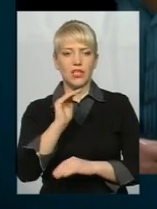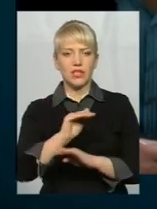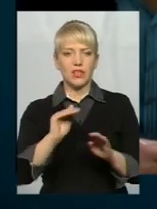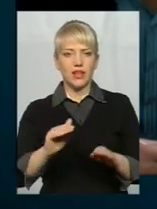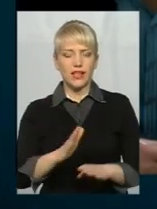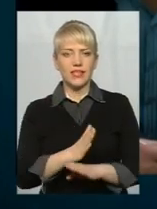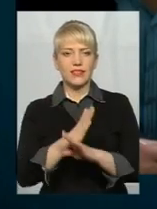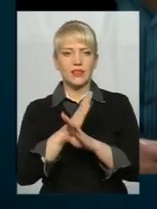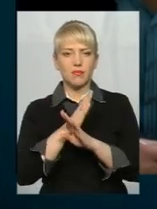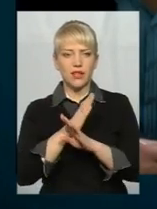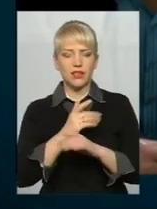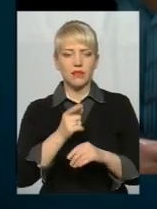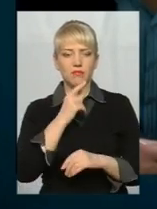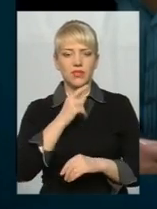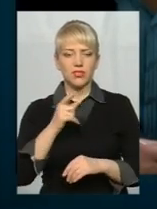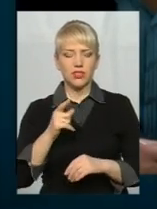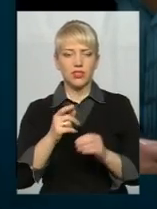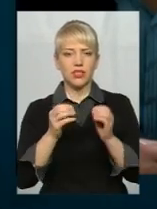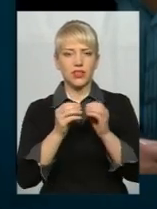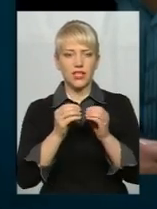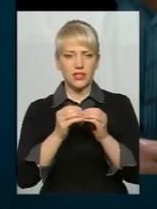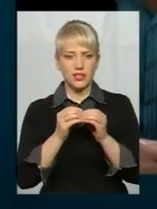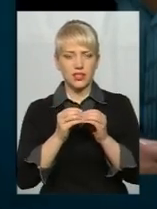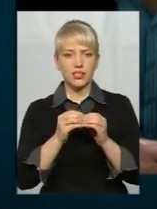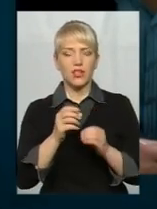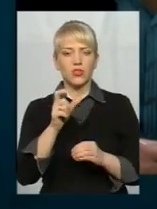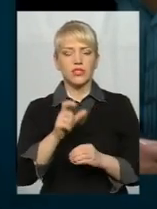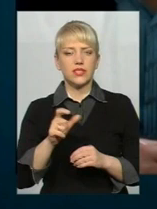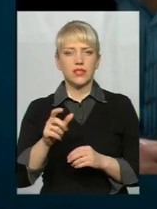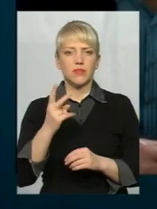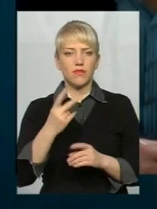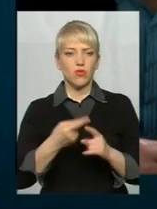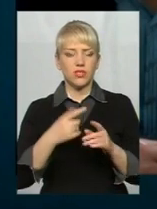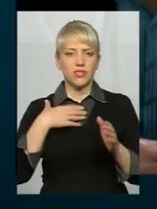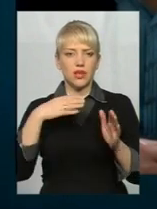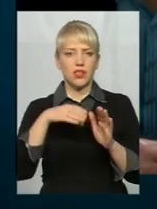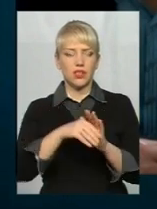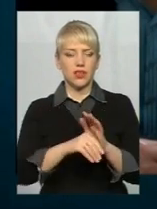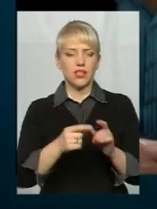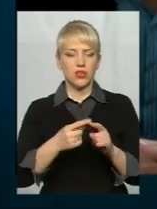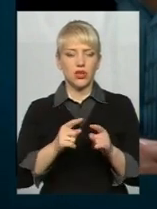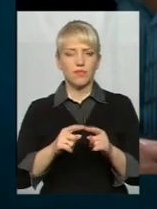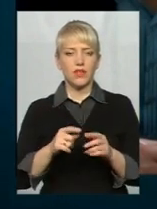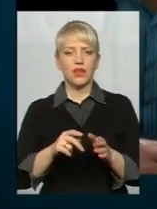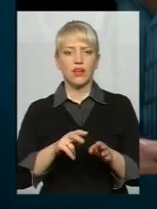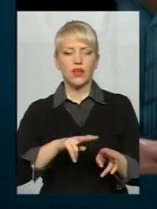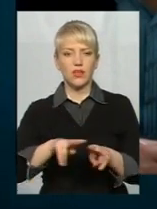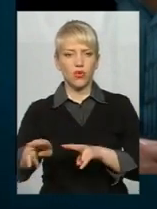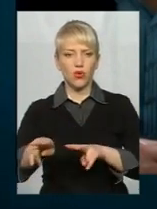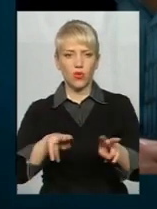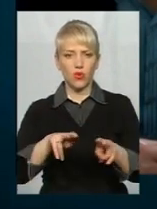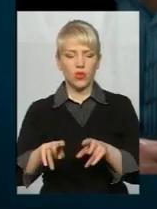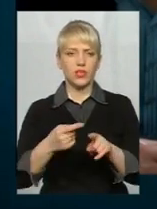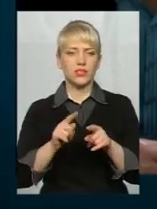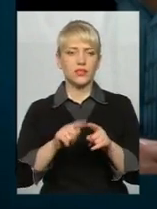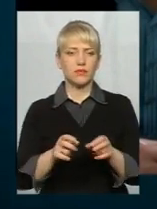зацепінгу 10 осіб, двоє з яких загинули. Залізнична колія – це взагалі зона підвищеної небезпеки. І перебуваючи на